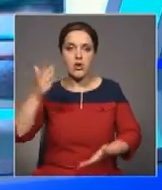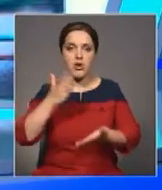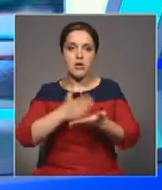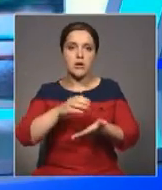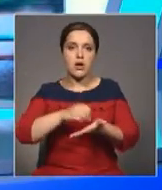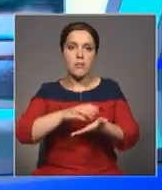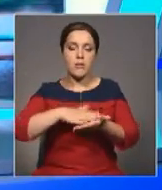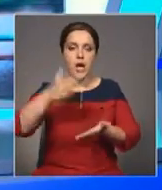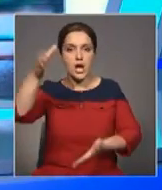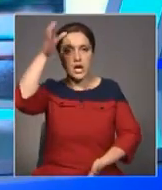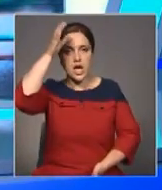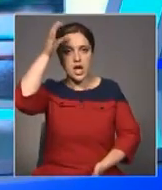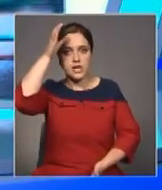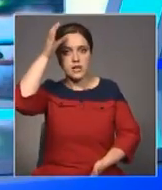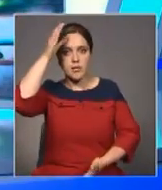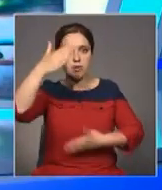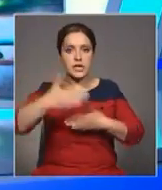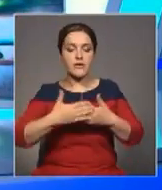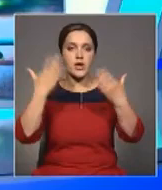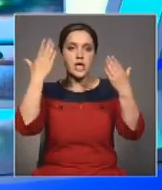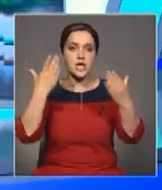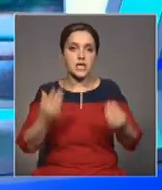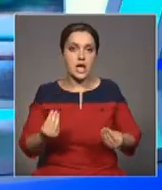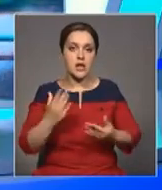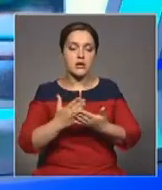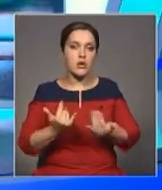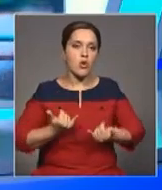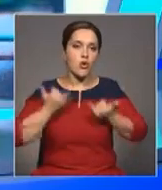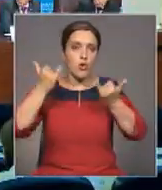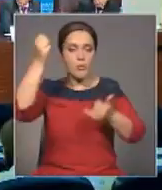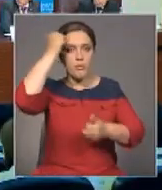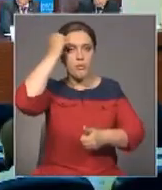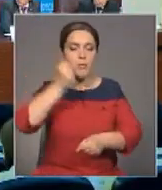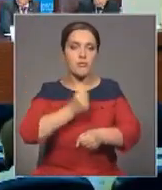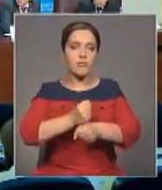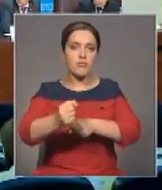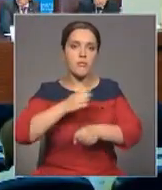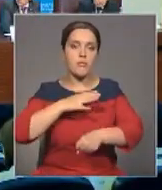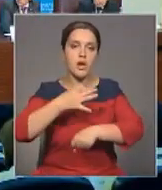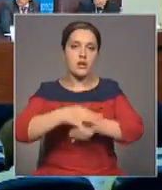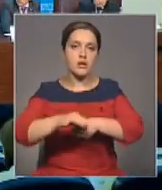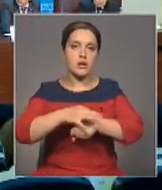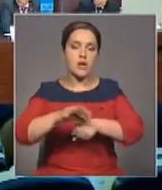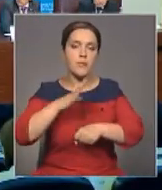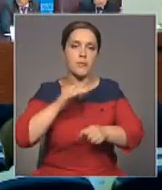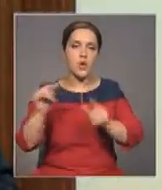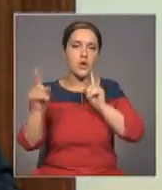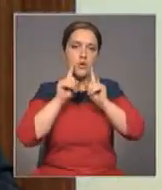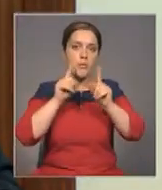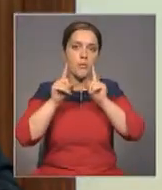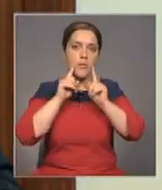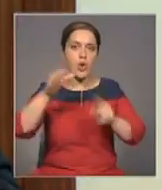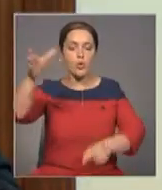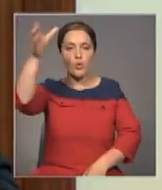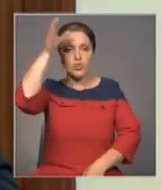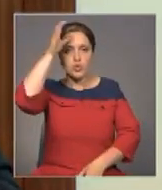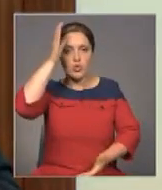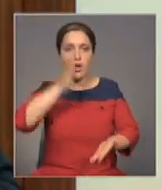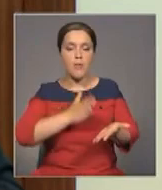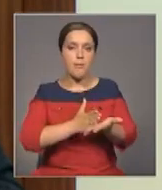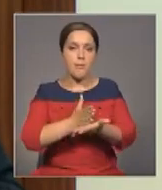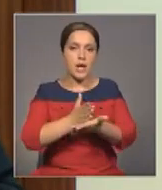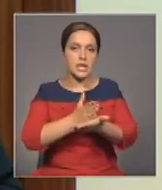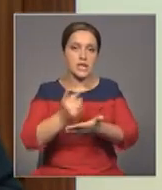Исим. В преддверии Дня памяти жертв политических репрессий в Истане прошла научно-практическая конференция. Видные ученые, политики и